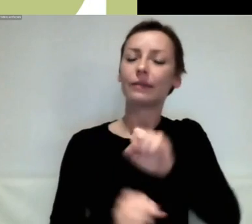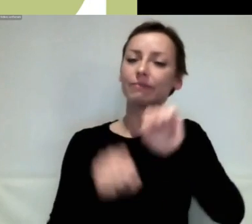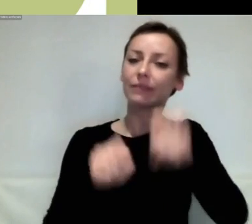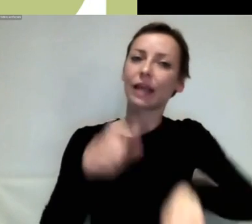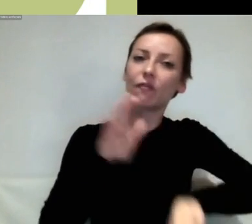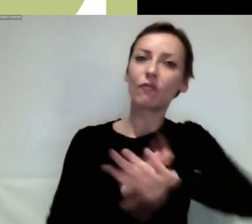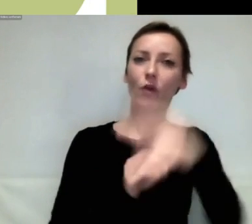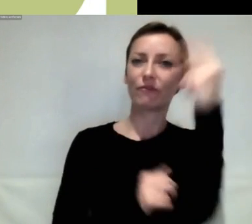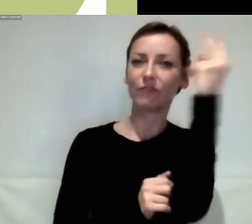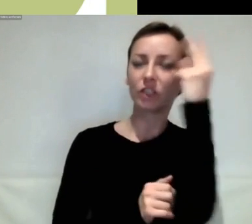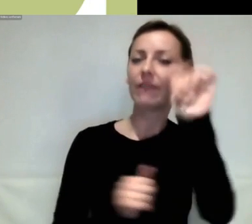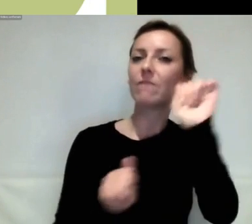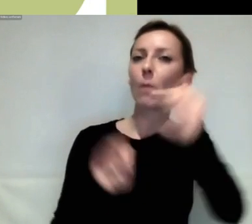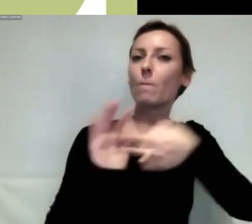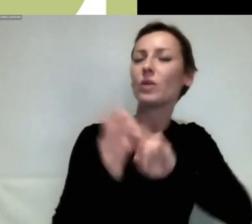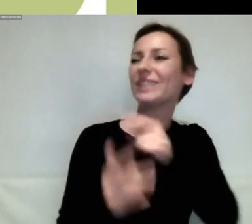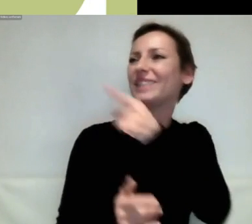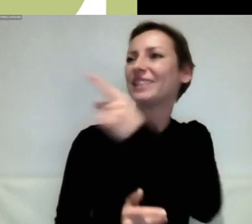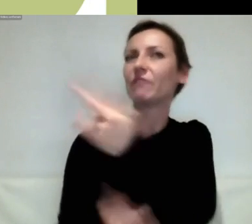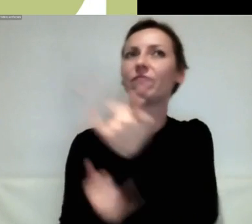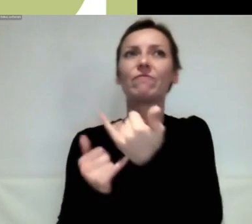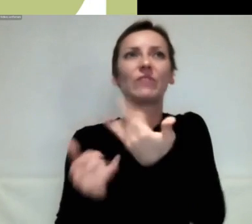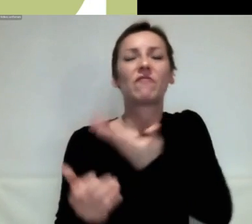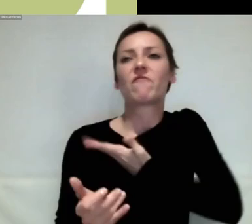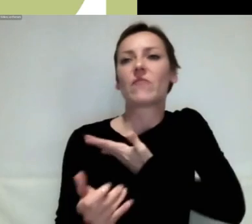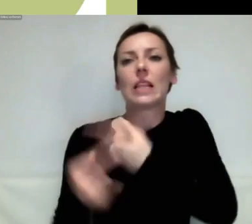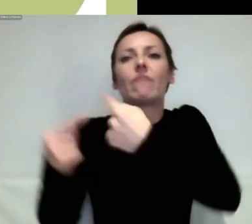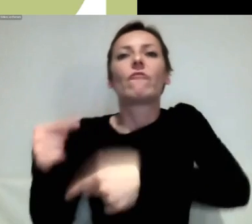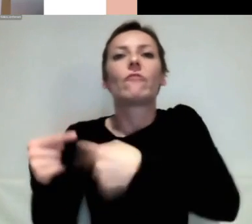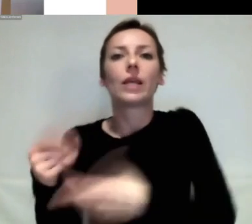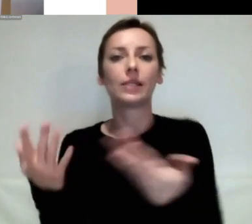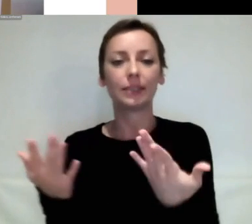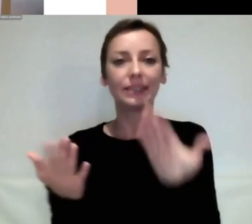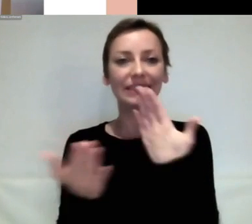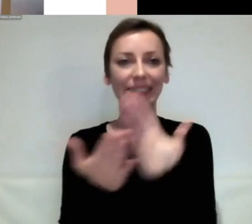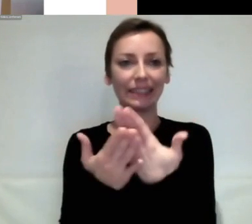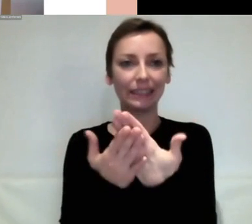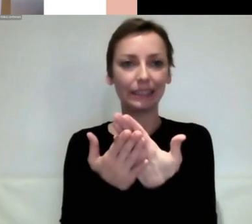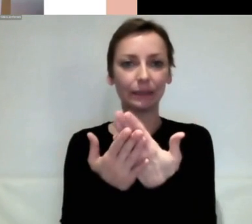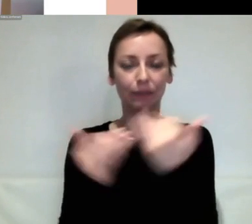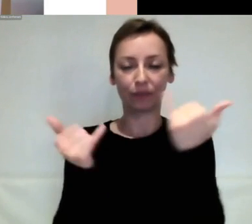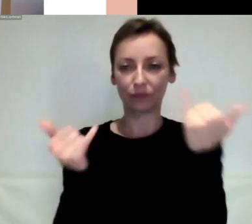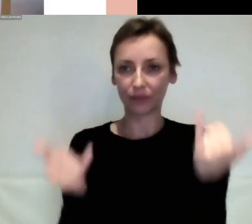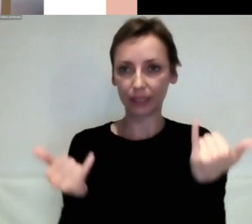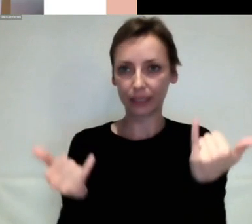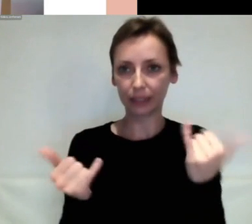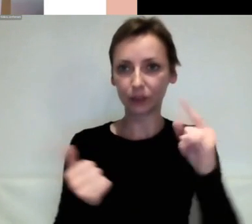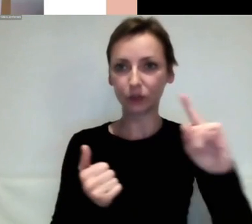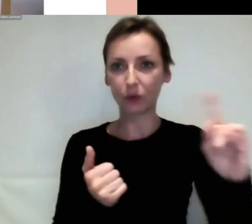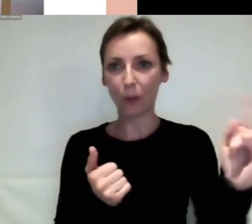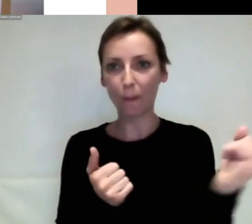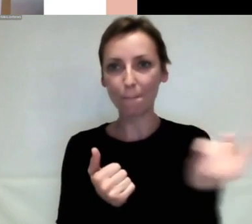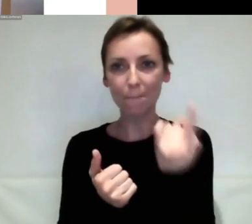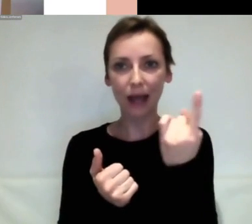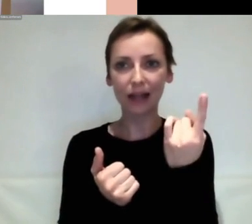Wille fehlt. Und dafür habe ich euch auf der nächsten Slide nochmal, wie schon ganz zu